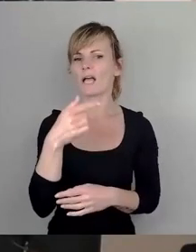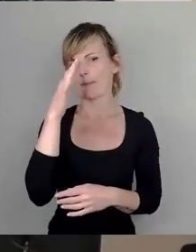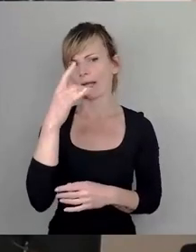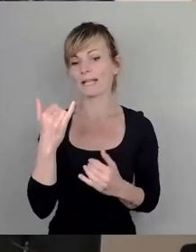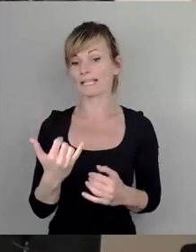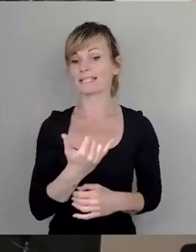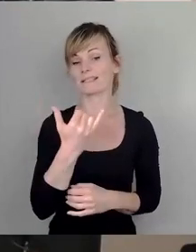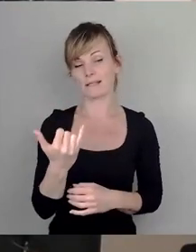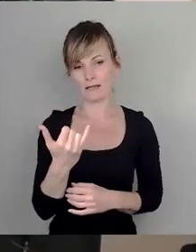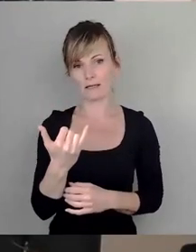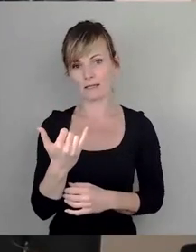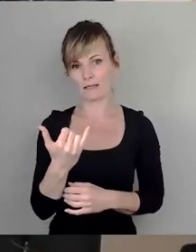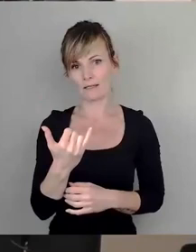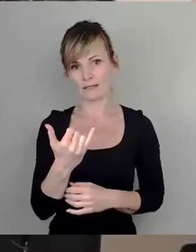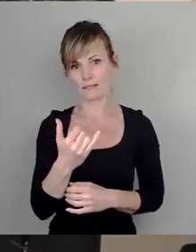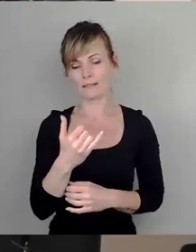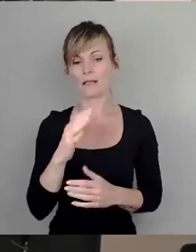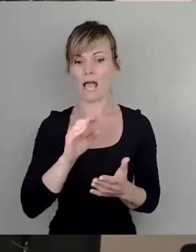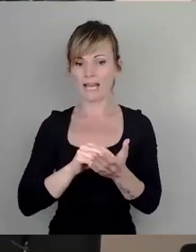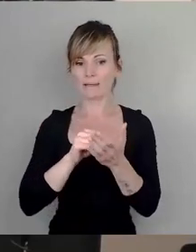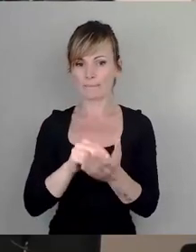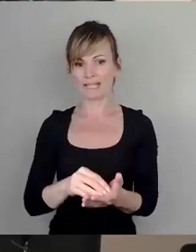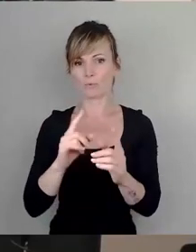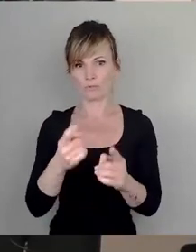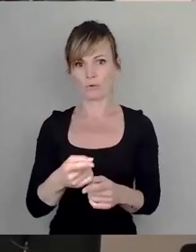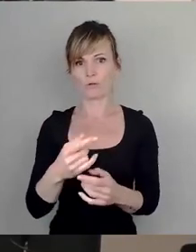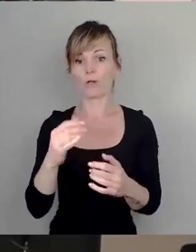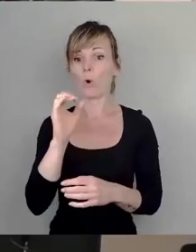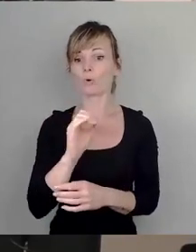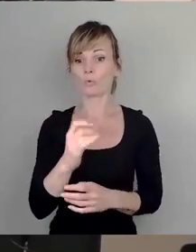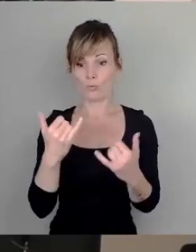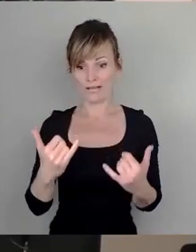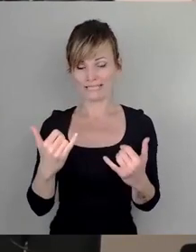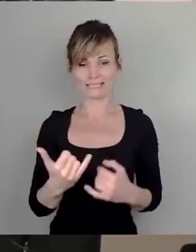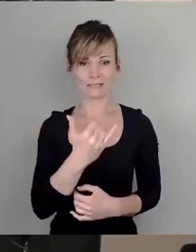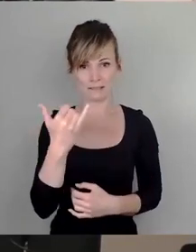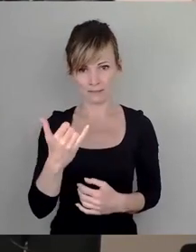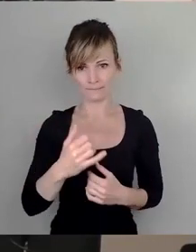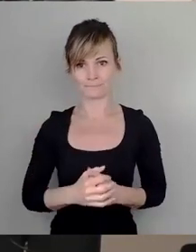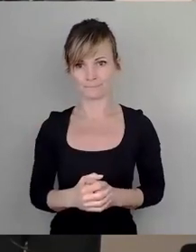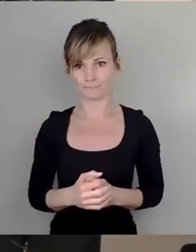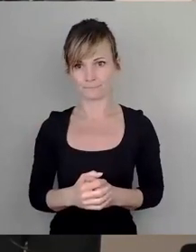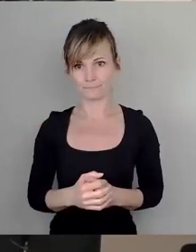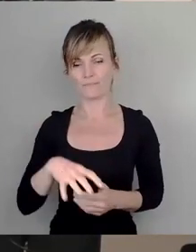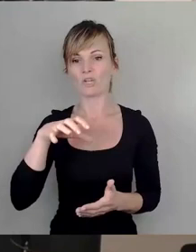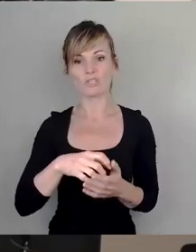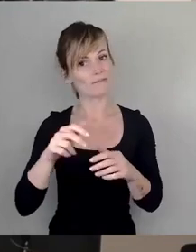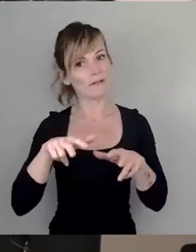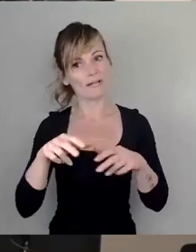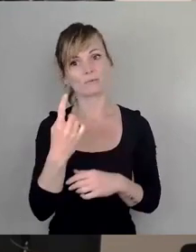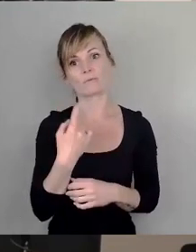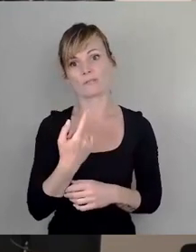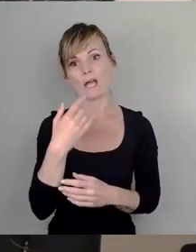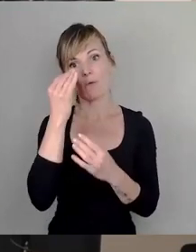die Abmietung erfolgt. Für Oktober diesen Jahres. Wir haben die Stadtverwaltung erst darauf aufmerksam gemacht,